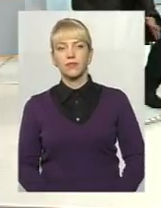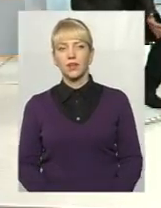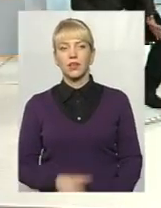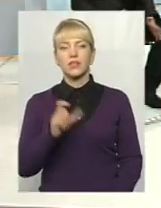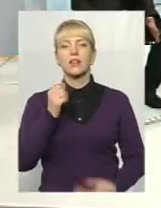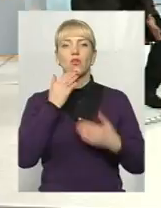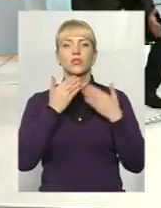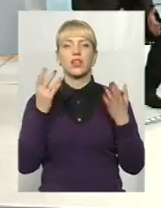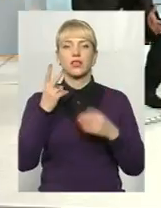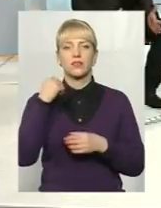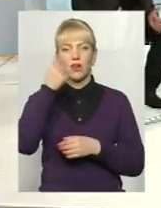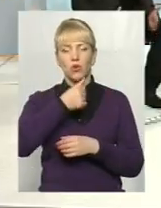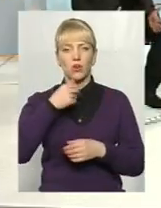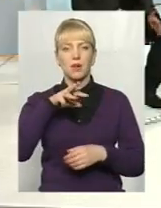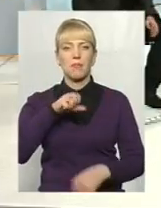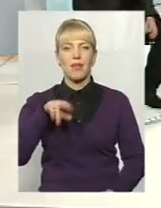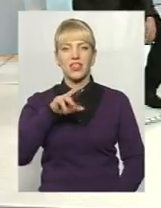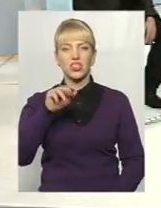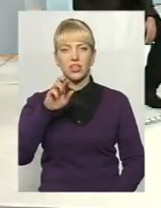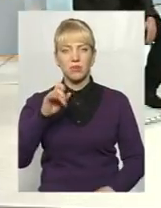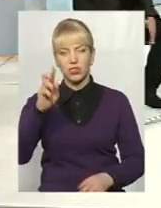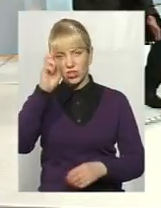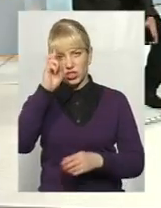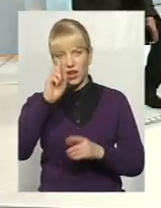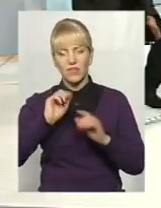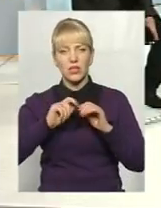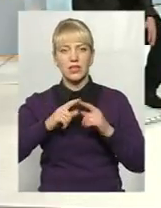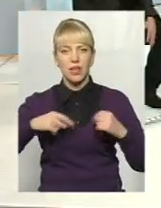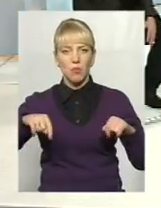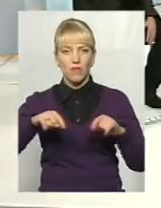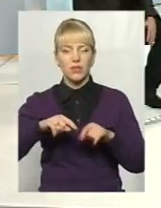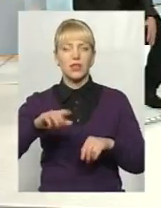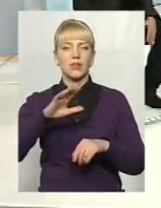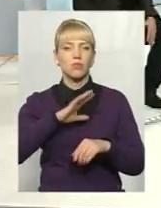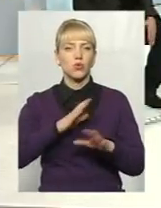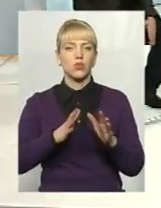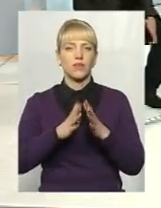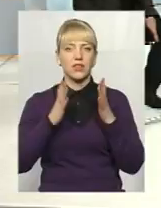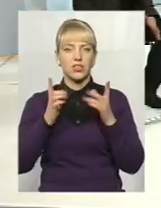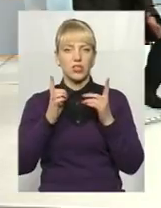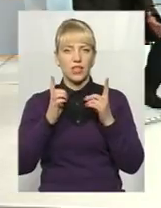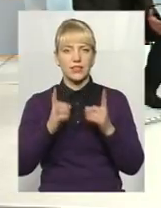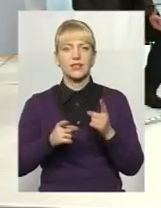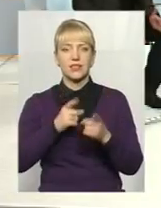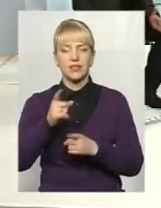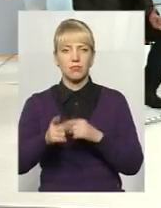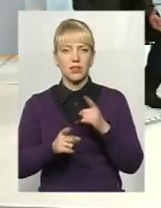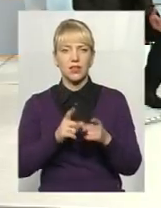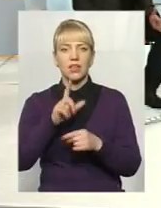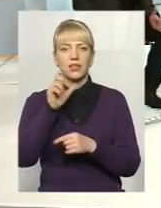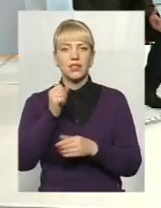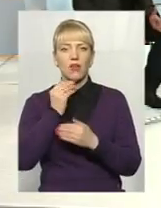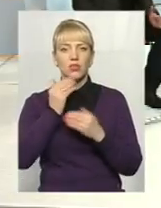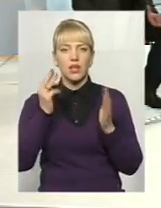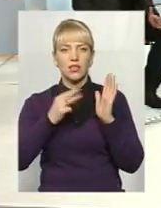останніх два роки в Меджибіжу і в Державному заповіднику збулися величезні зміни, тому що за останніх